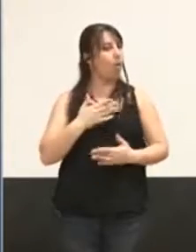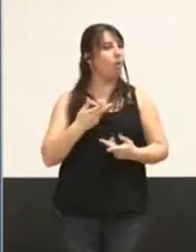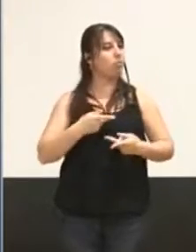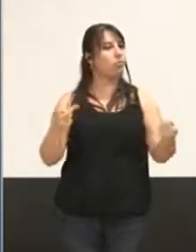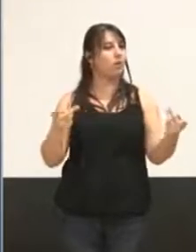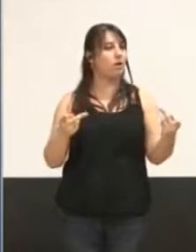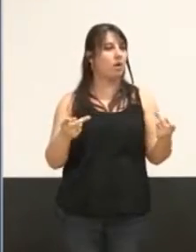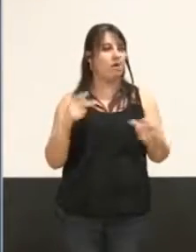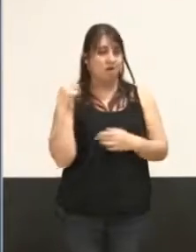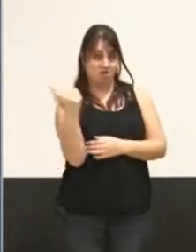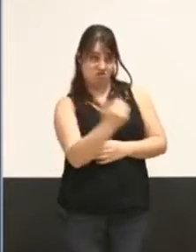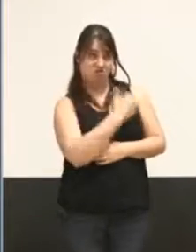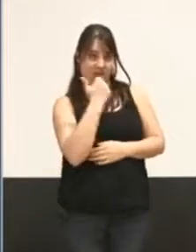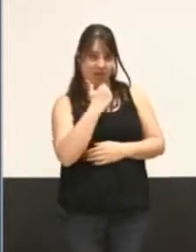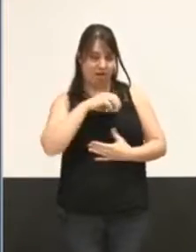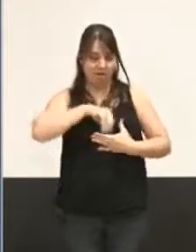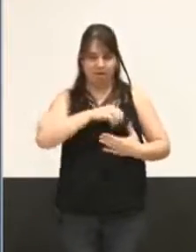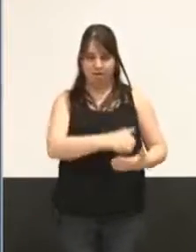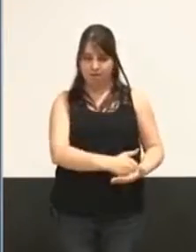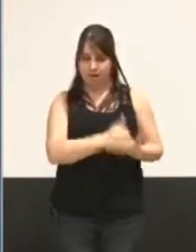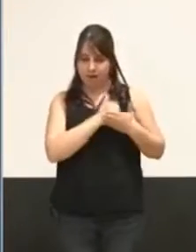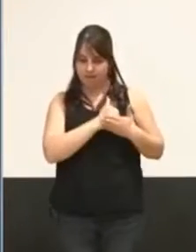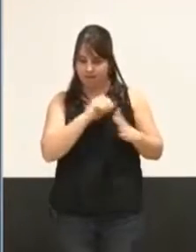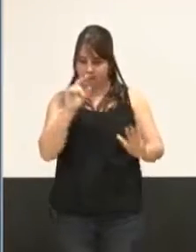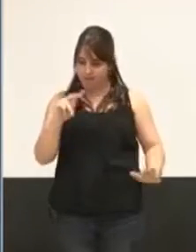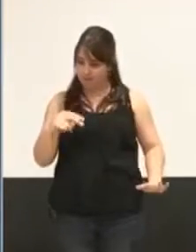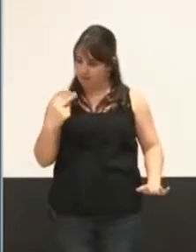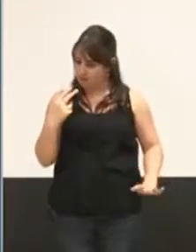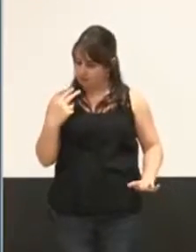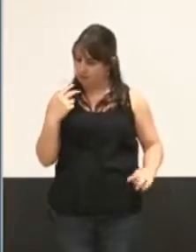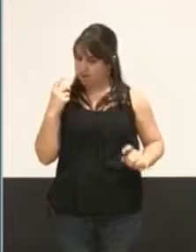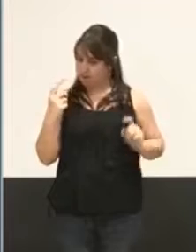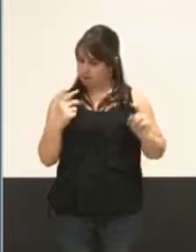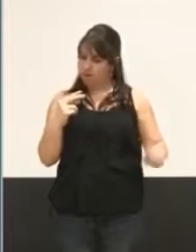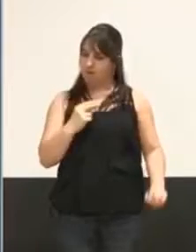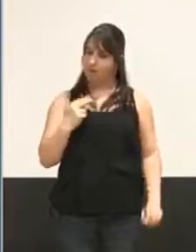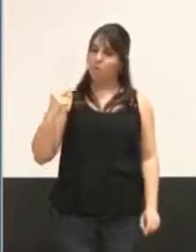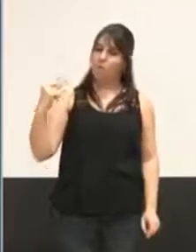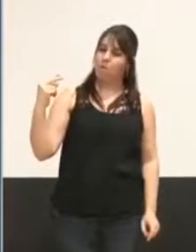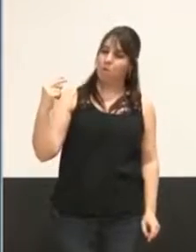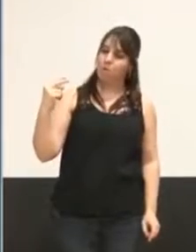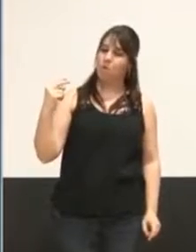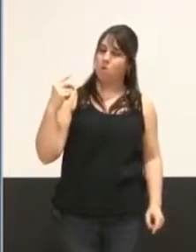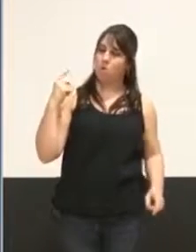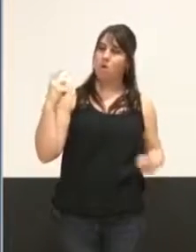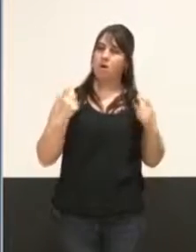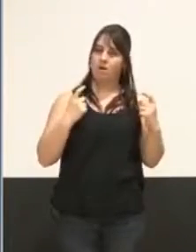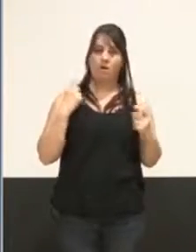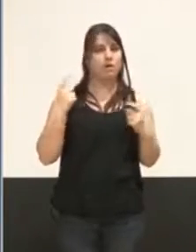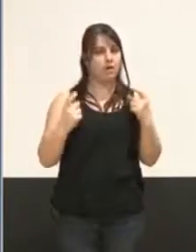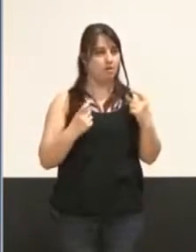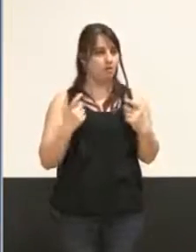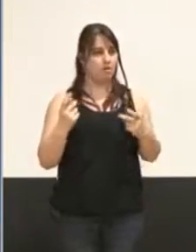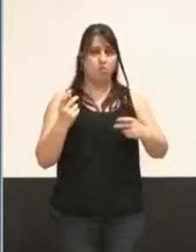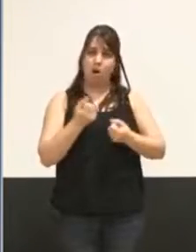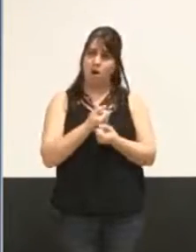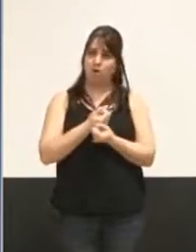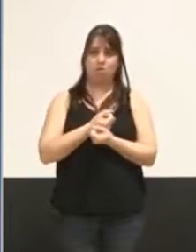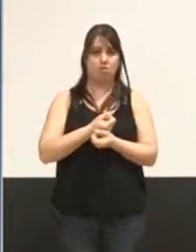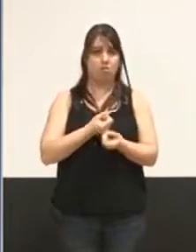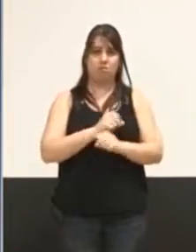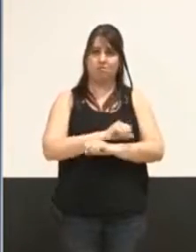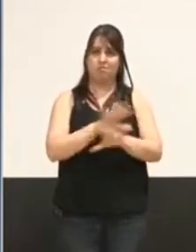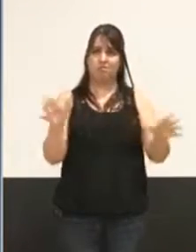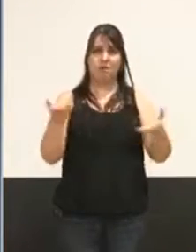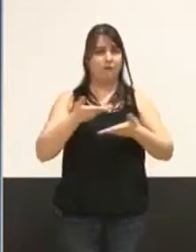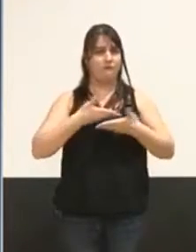guidera chacun d'entre nous en conscience. Et en faisant cela, je veux le dire ici très clairement, nous ne pouvons